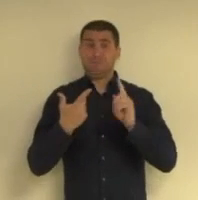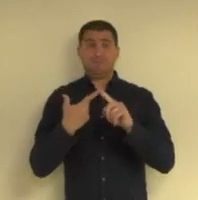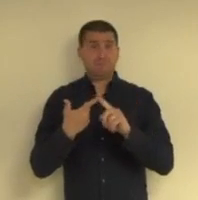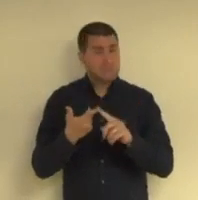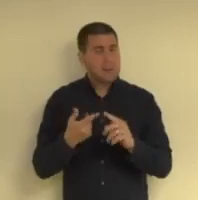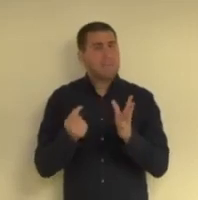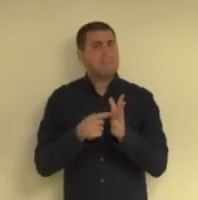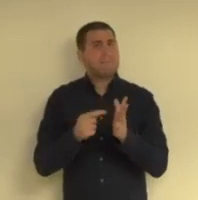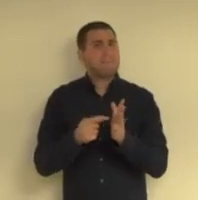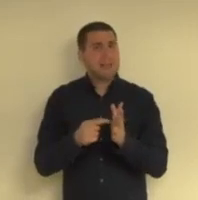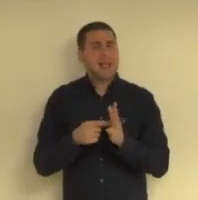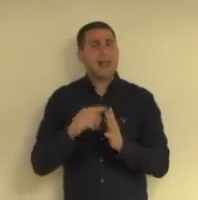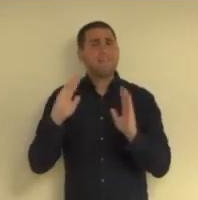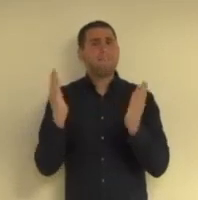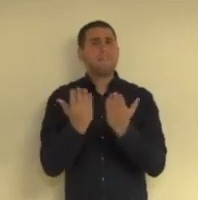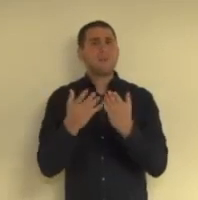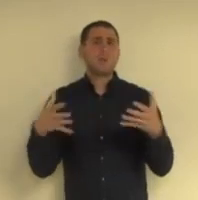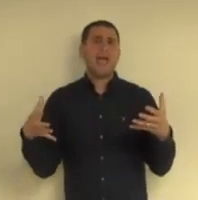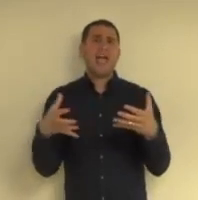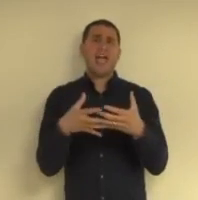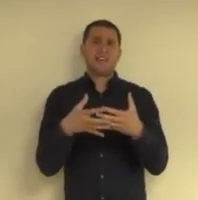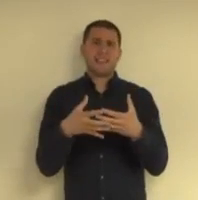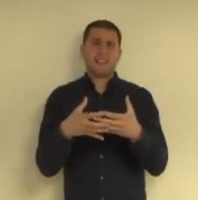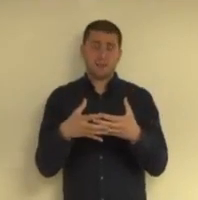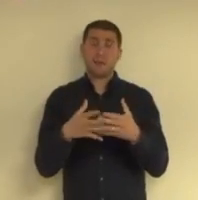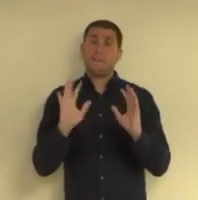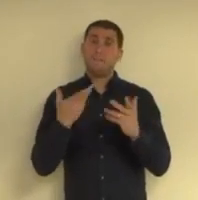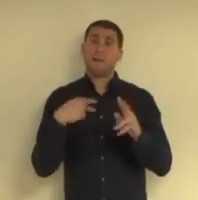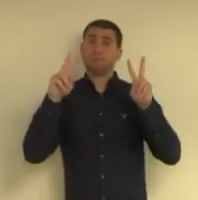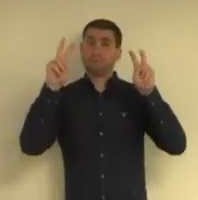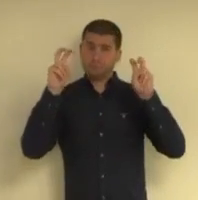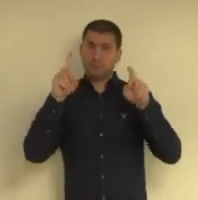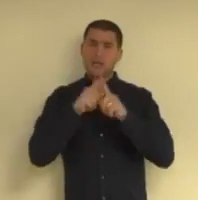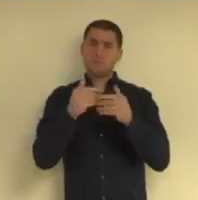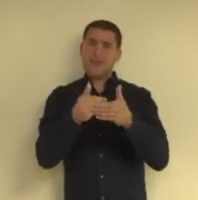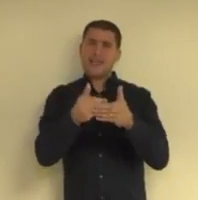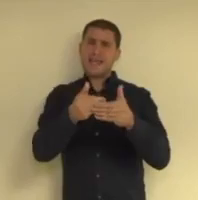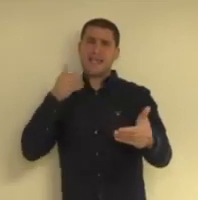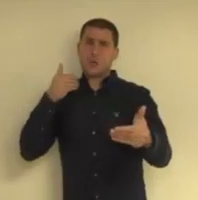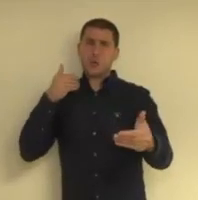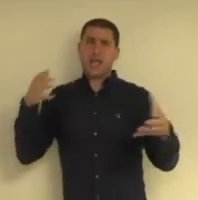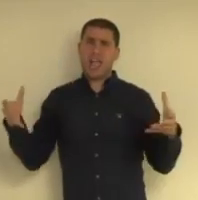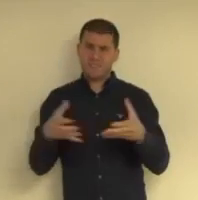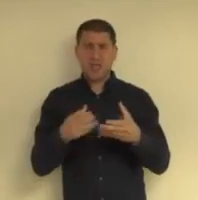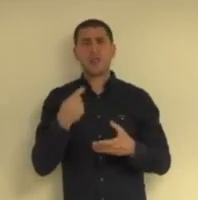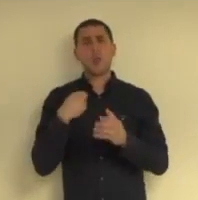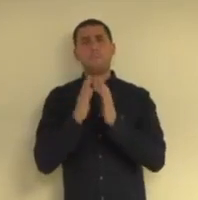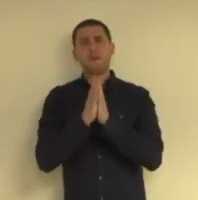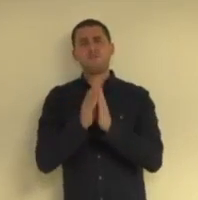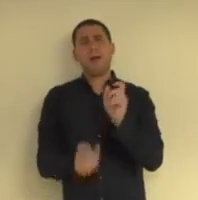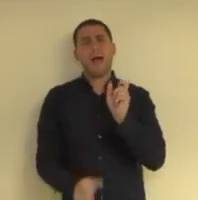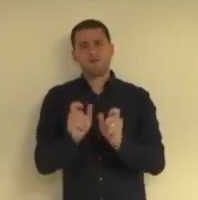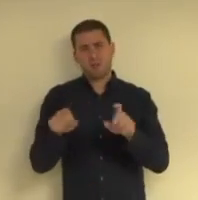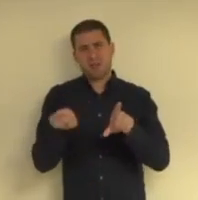בגלל בידוד חברתי, מה שהגדרנו כריחוק חברתי שבו אנחנו מבקשים